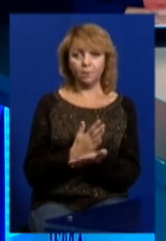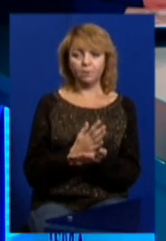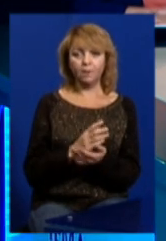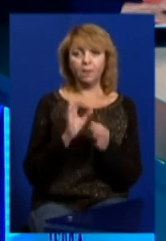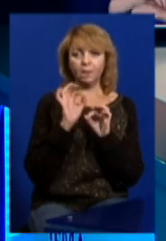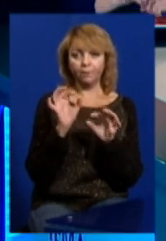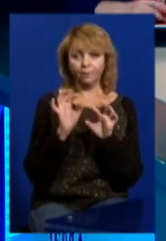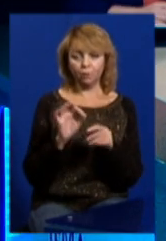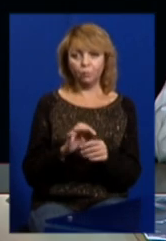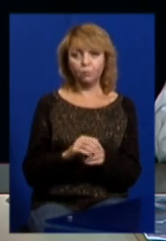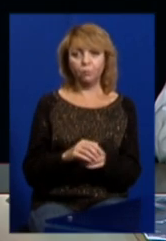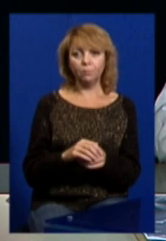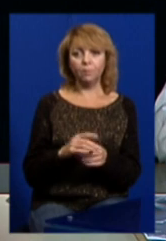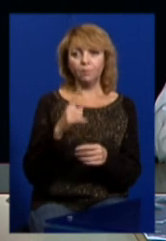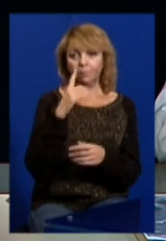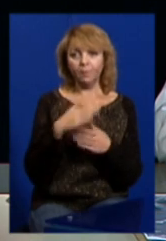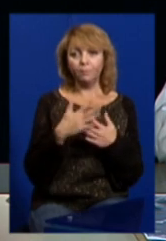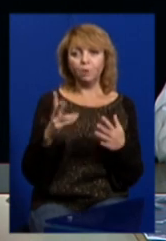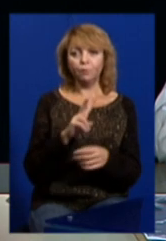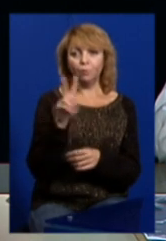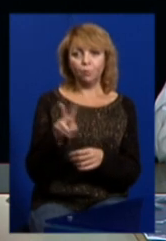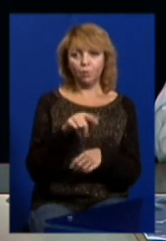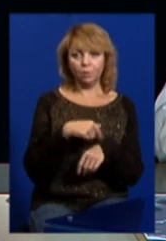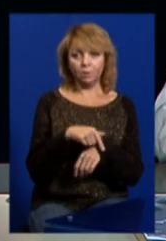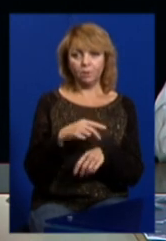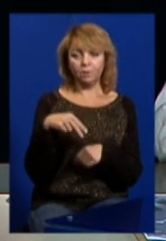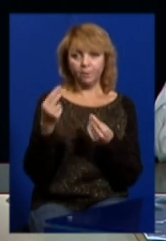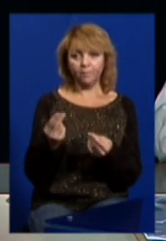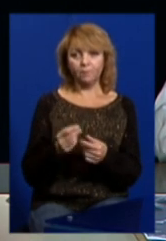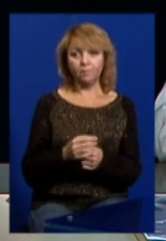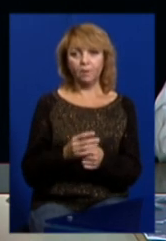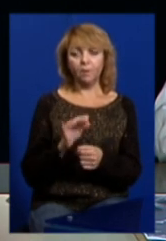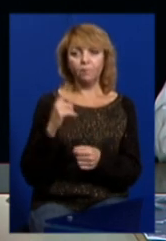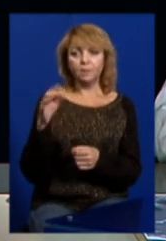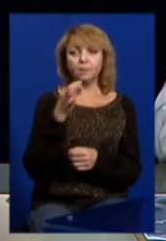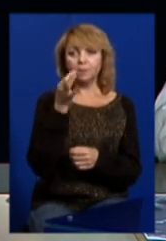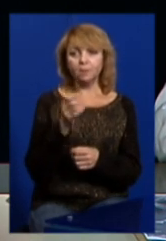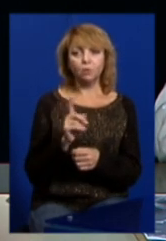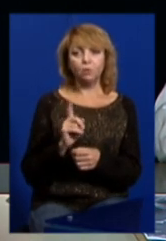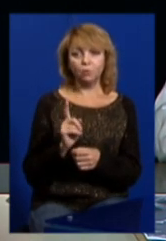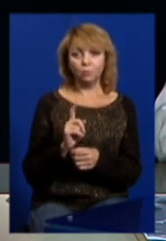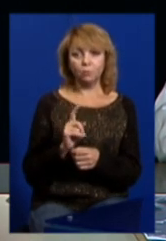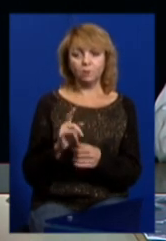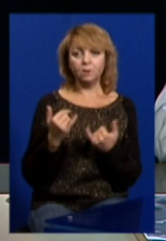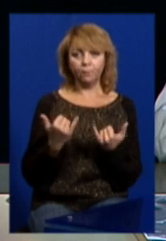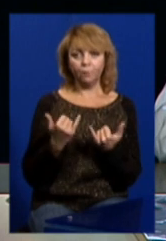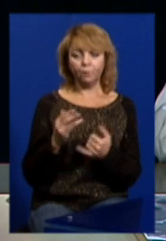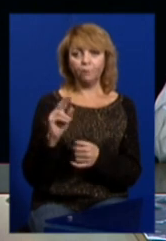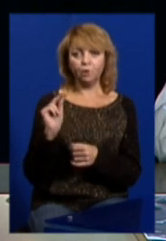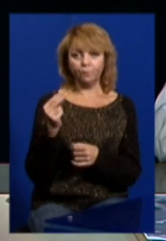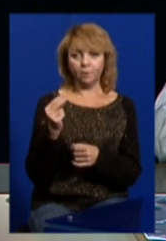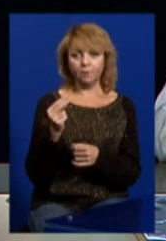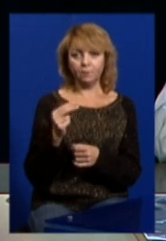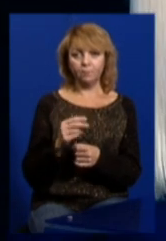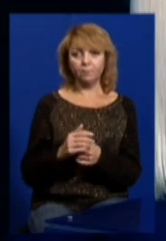інтерв'ю, десь більше двох годин дав. І вона сказала, що сьогодні, у четвер,